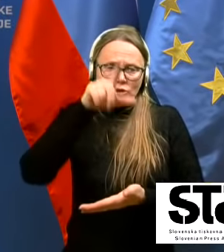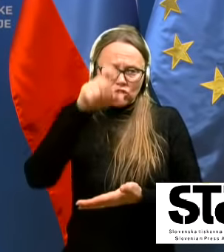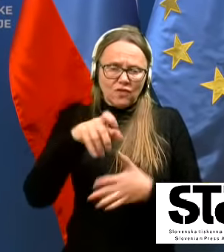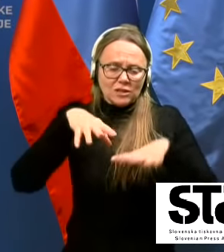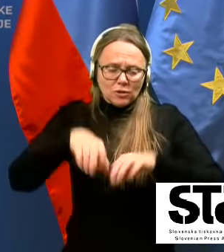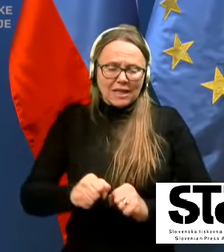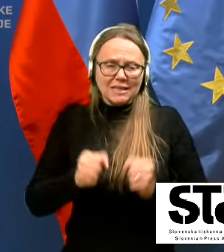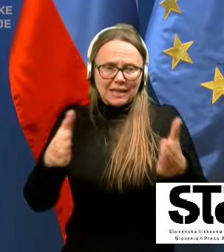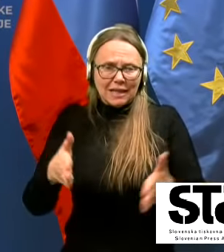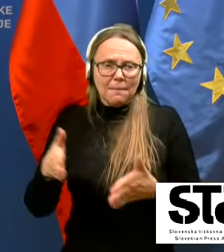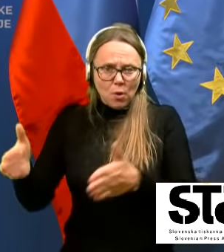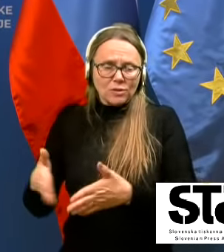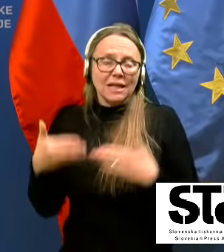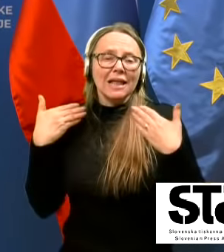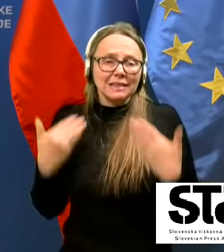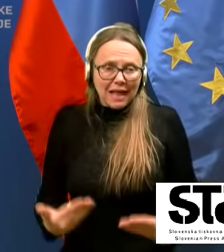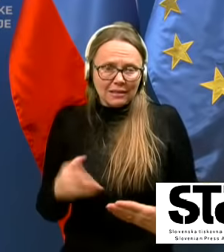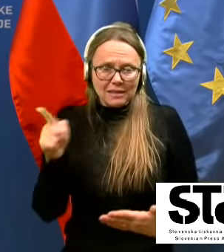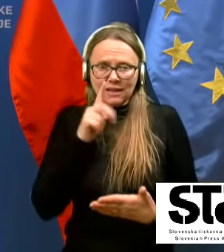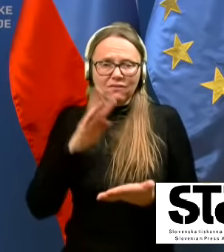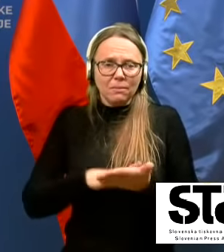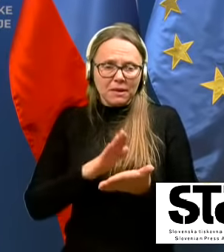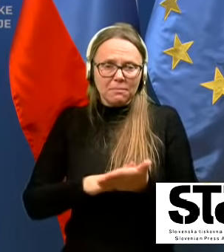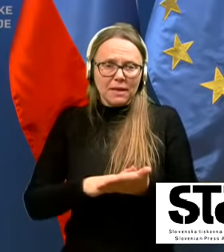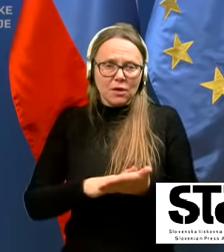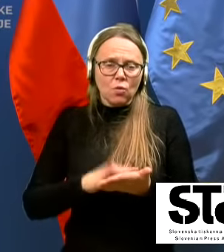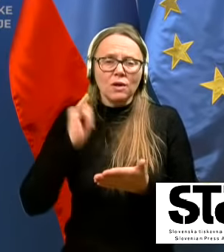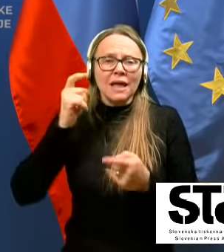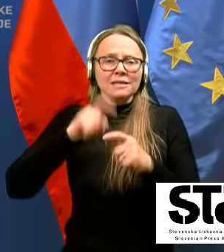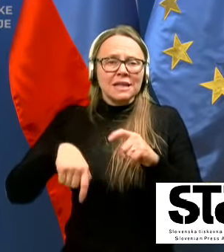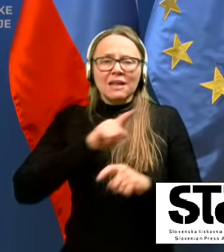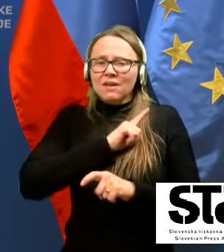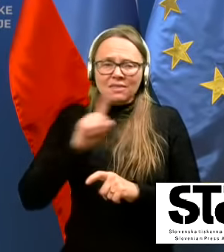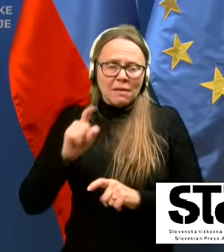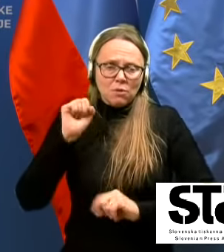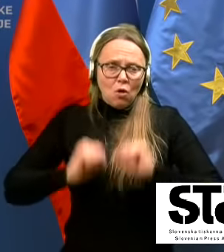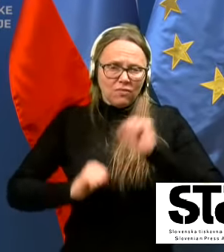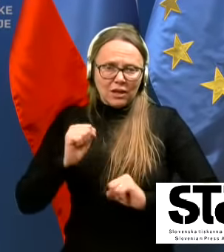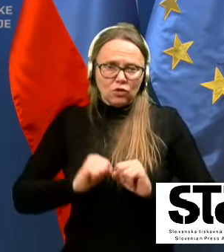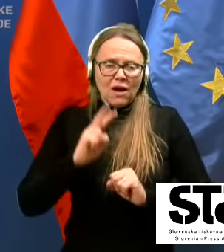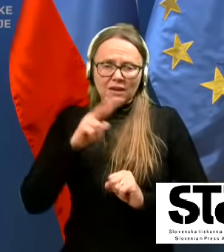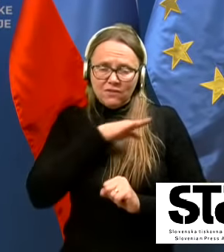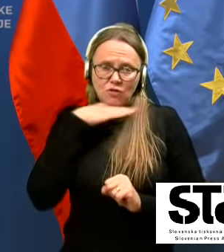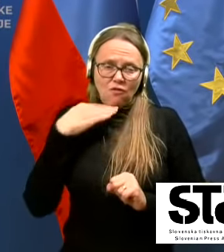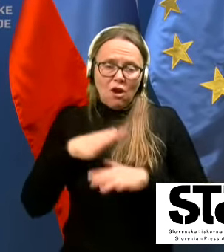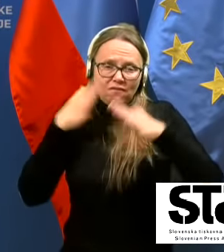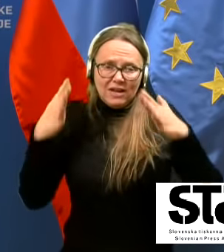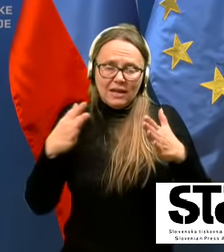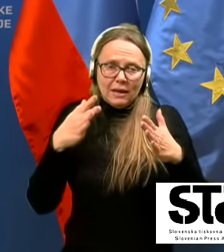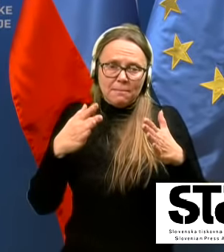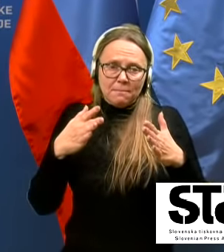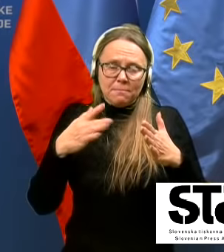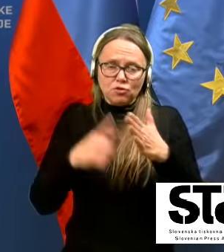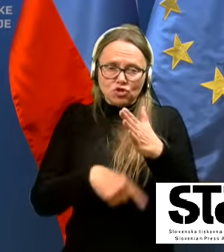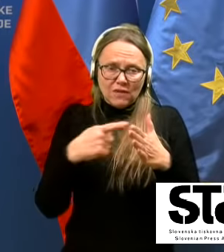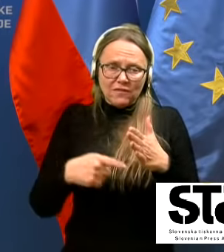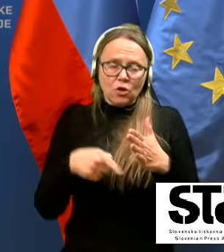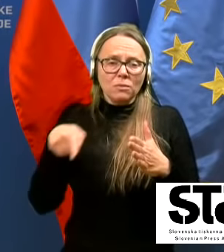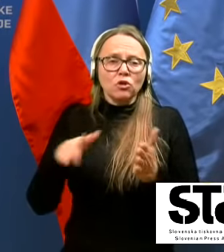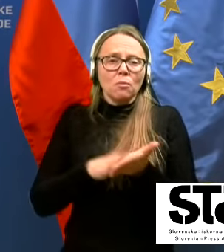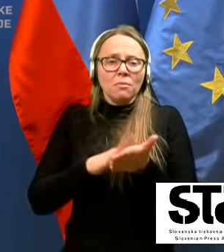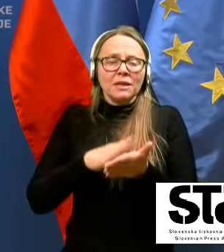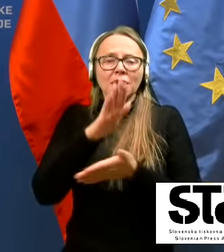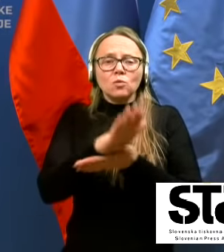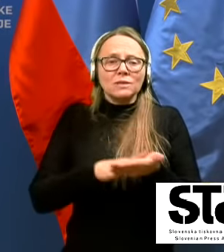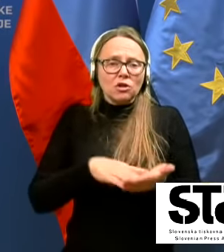posteljah danes. In v primeru, recimo, da zadeve ne bi obladovali, v zadostni meri bi to pomenilo, že v začetku decembra